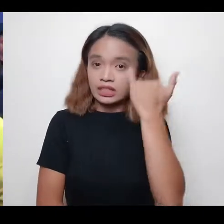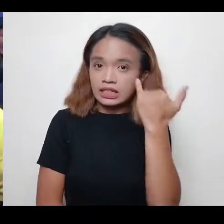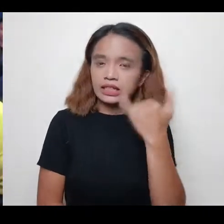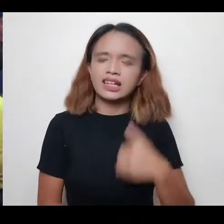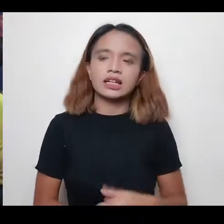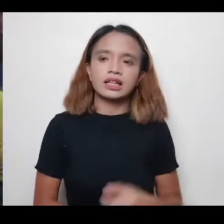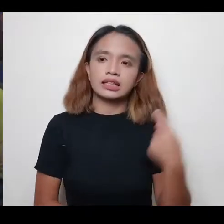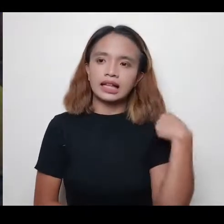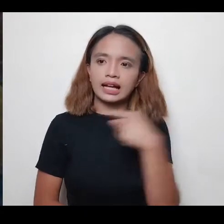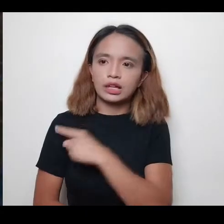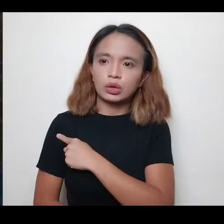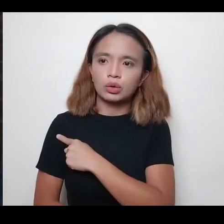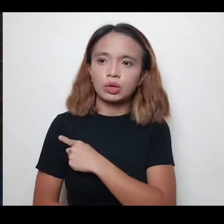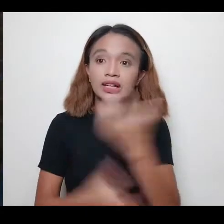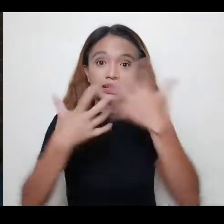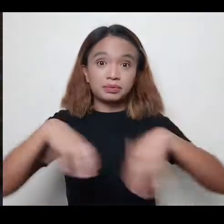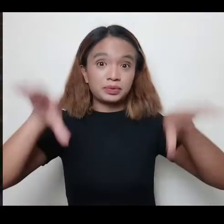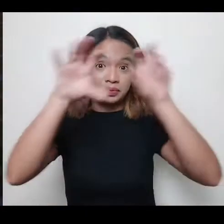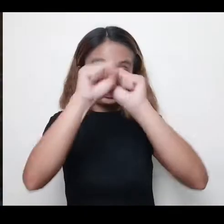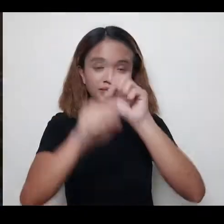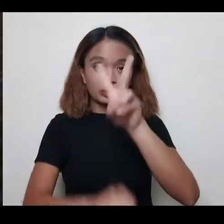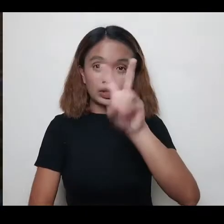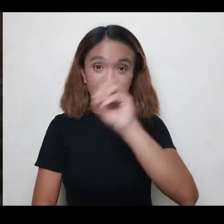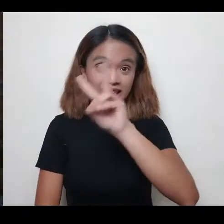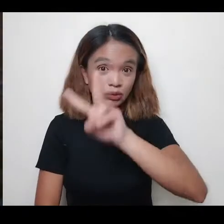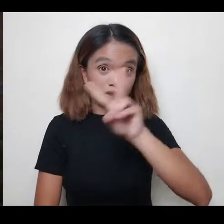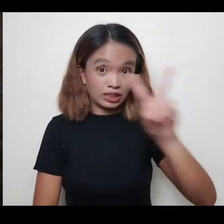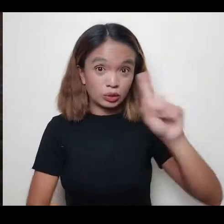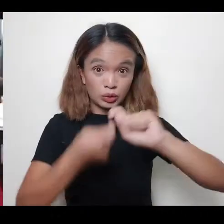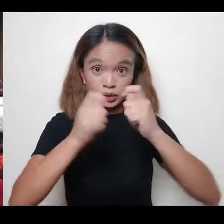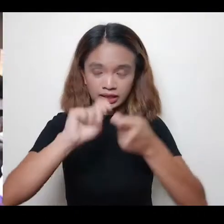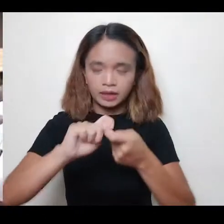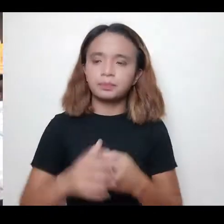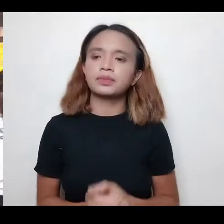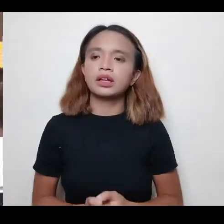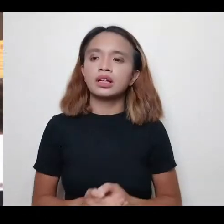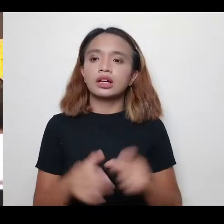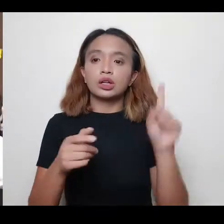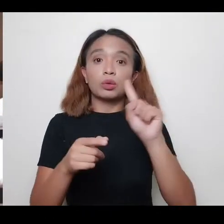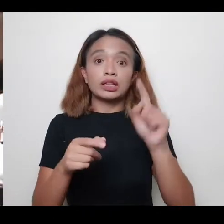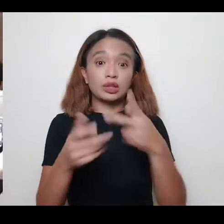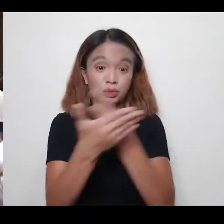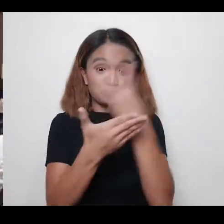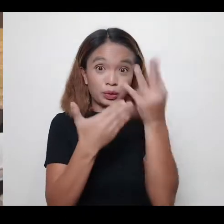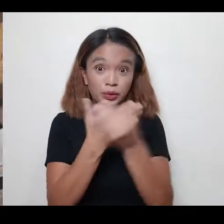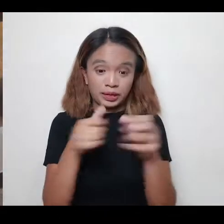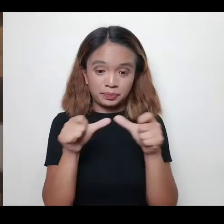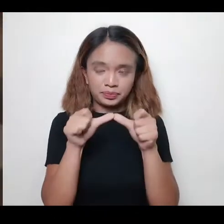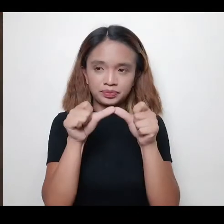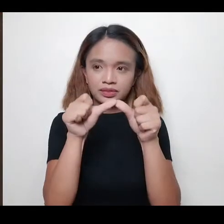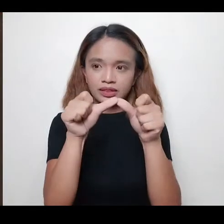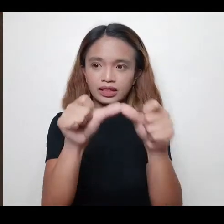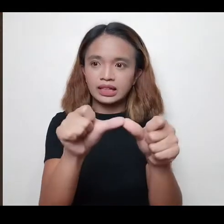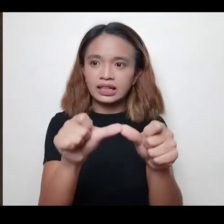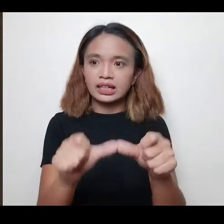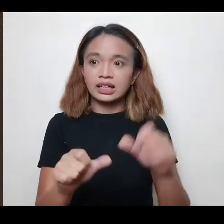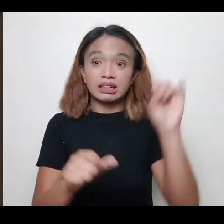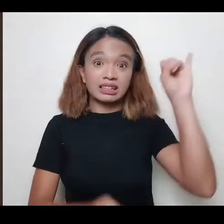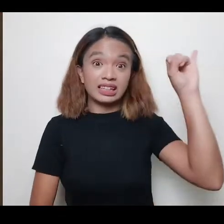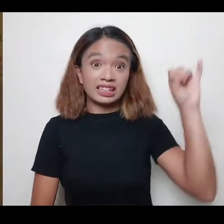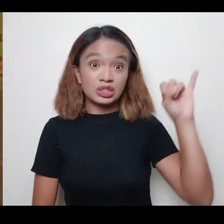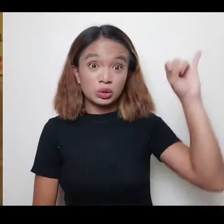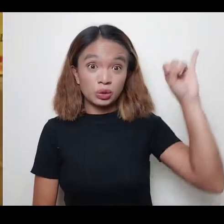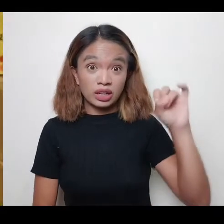dahil matatapos tayo sa 2022, yung sustainability ng mga programa, wala tayong